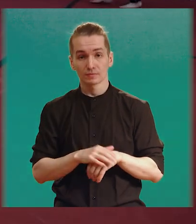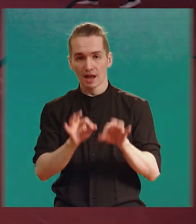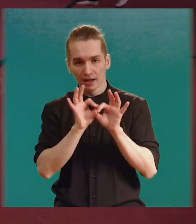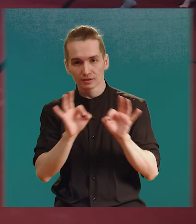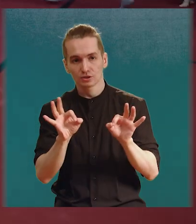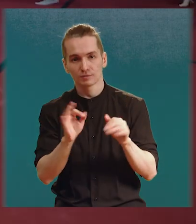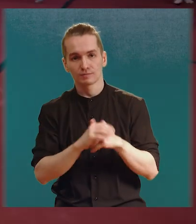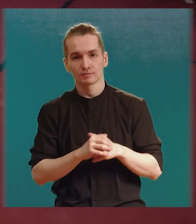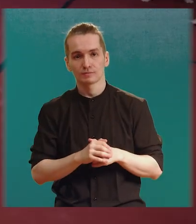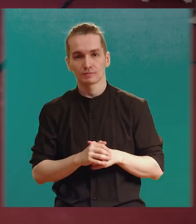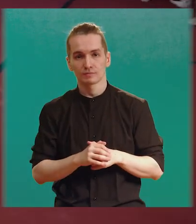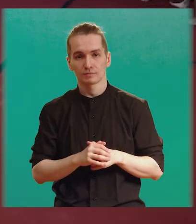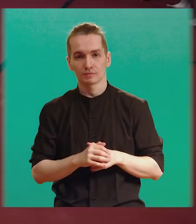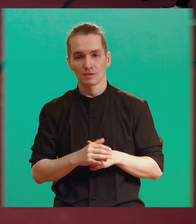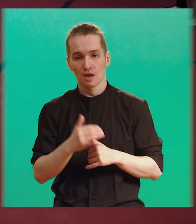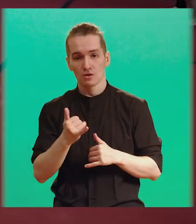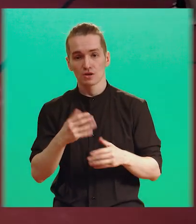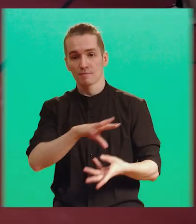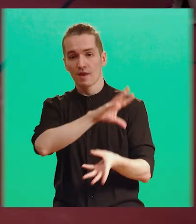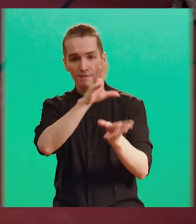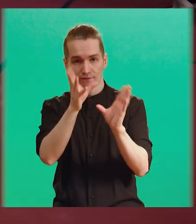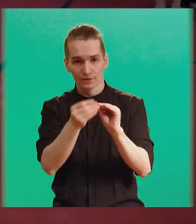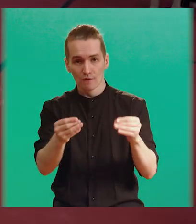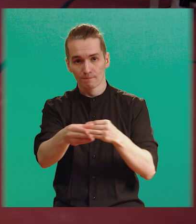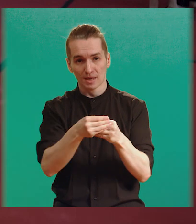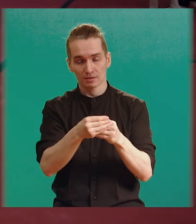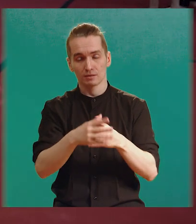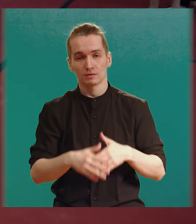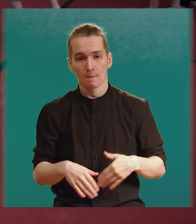Отлично. Махаем руками, группируемся и напрягаем ноги.